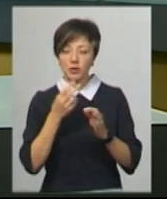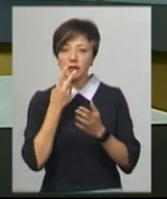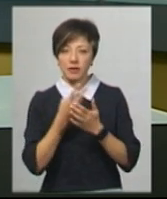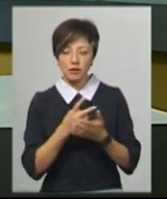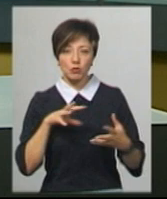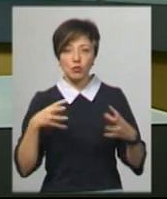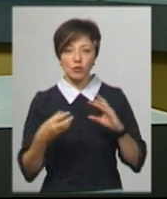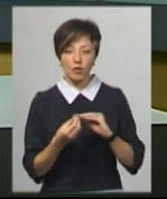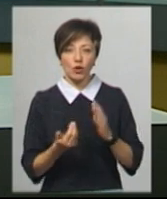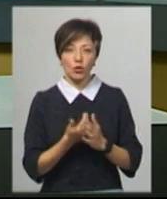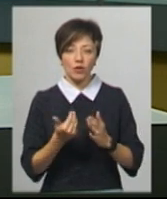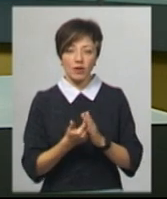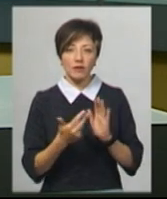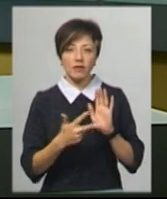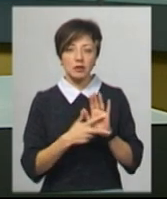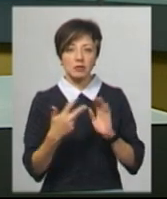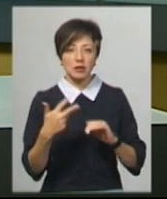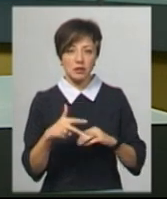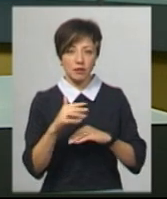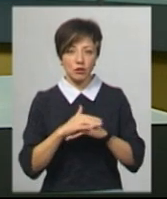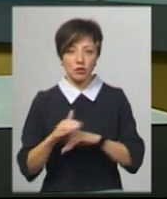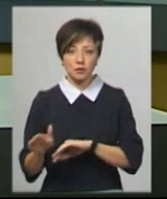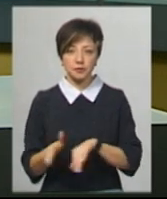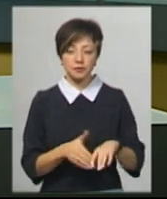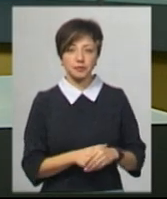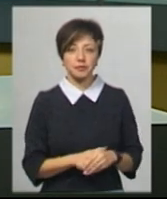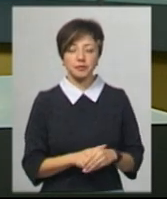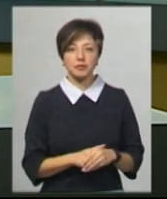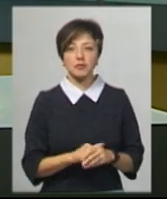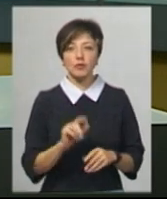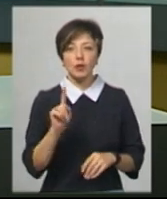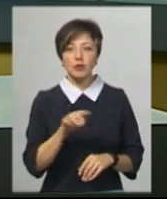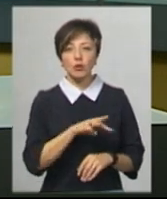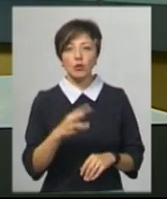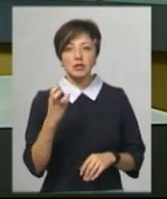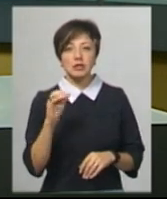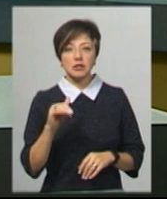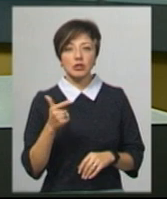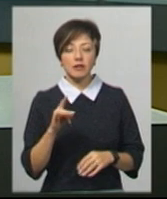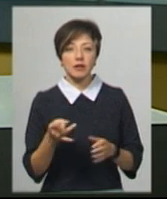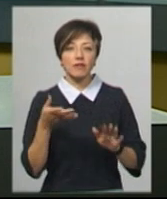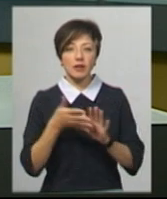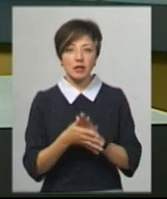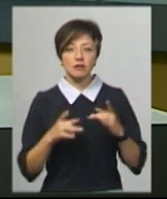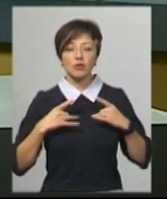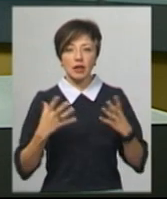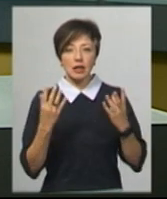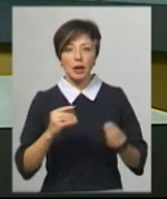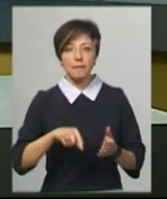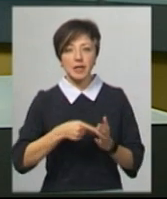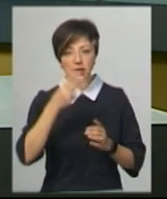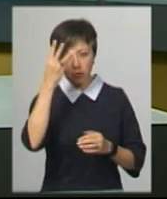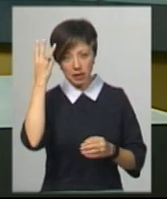у підсумковому випуску новин о 20.30. 1 мільйон 300 тисяч гривень витратять на святкування Дня міста